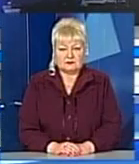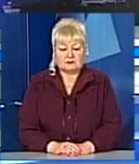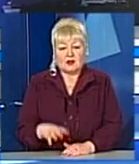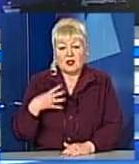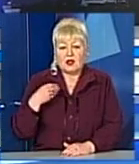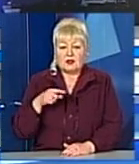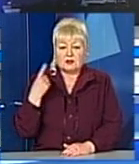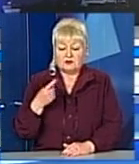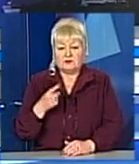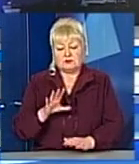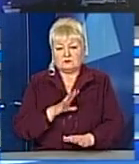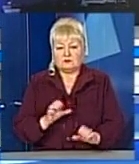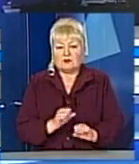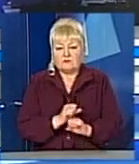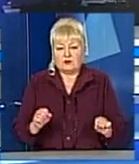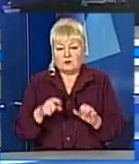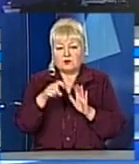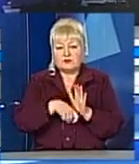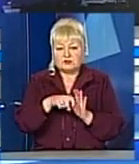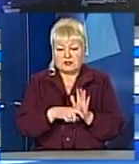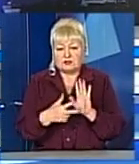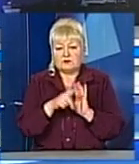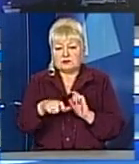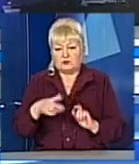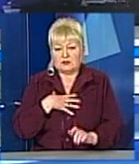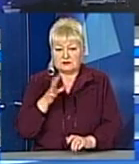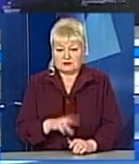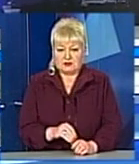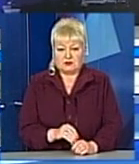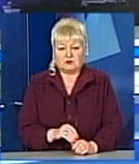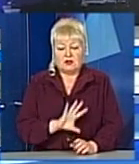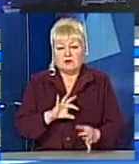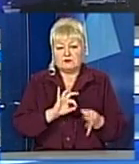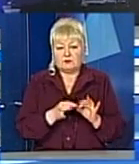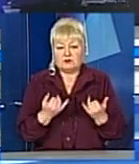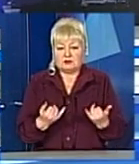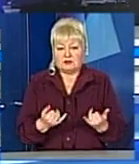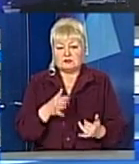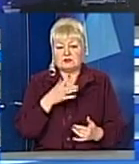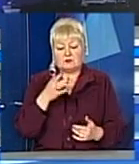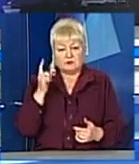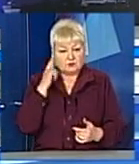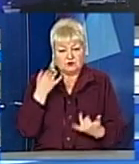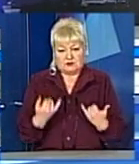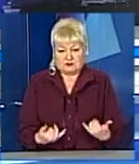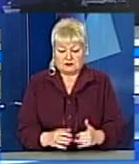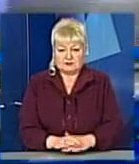На Львівщині стався вибух на шахті. Вісім осіб загинули. Всі подробиці станом на цю годину почуєте за мить.